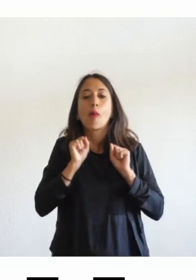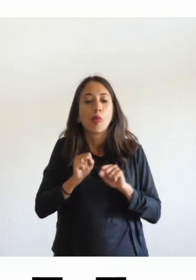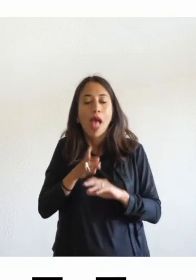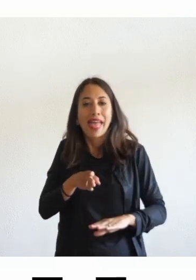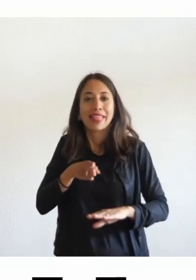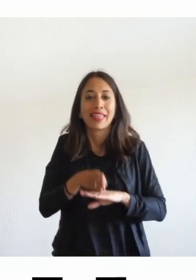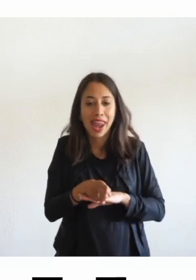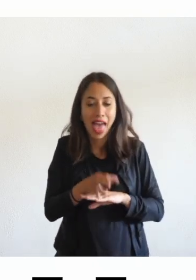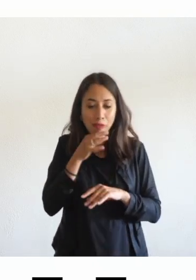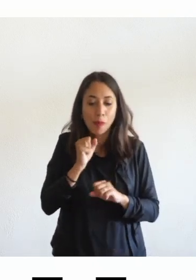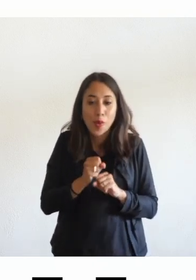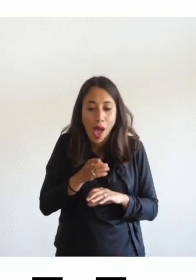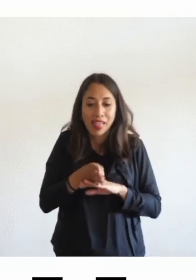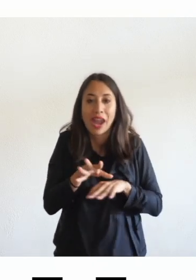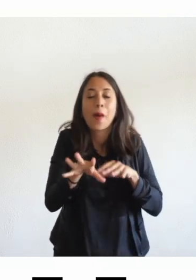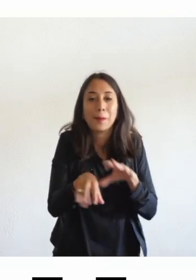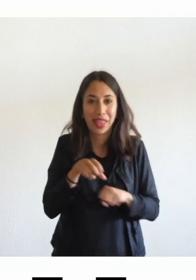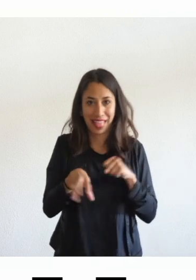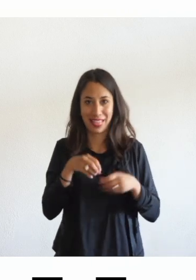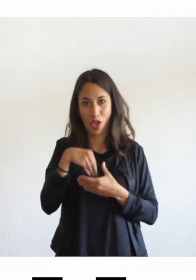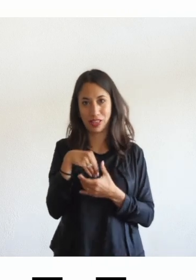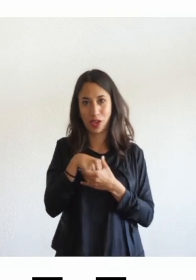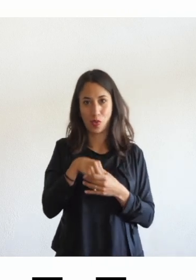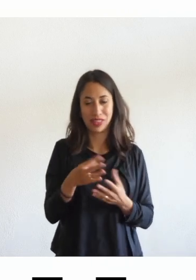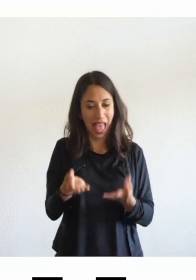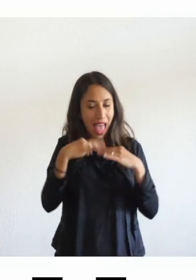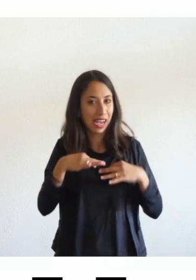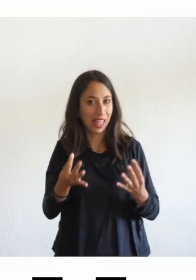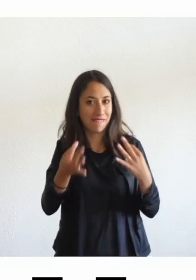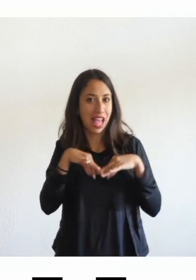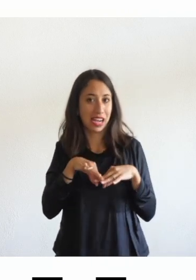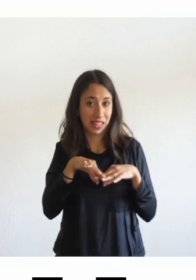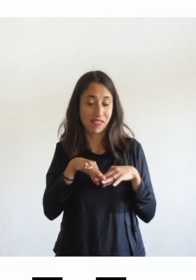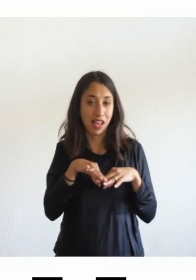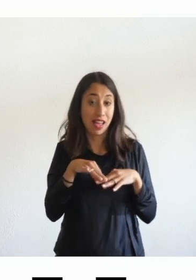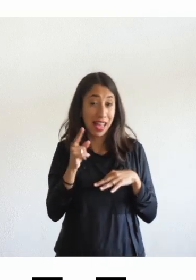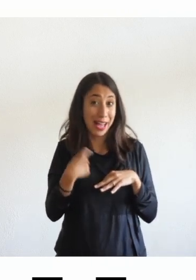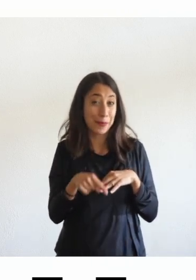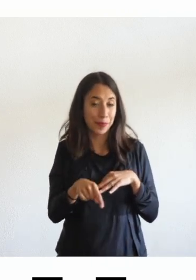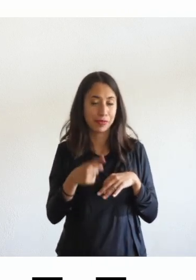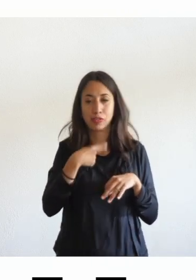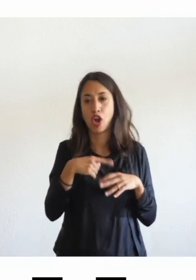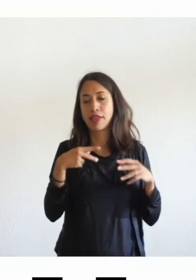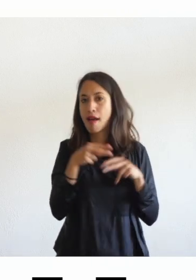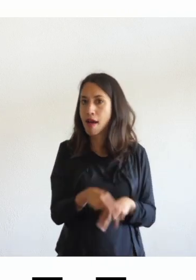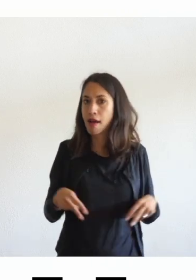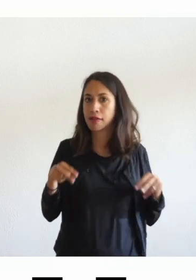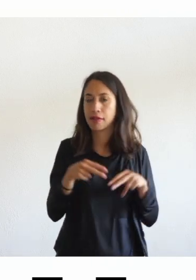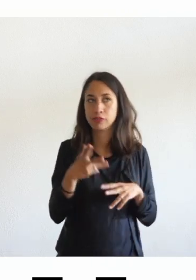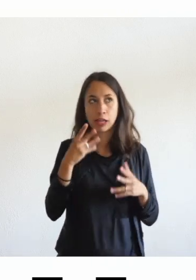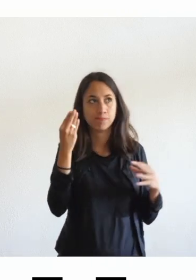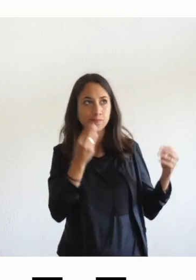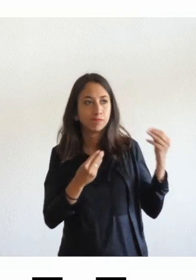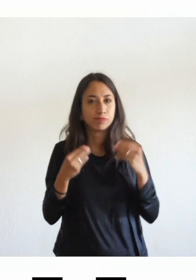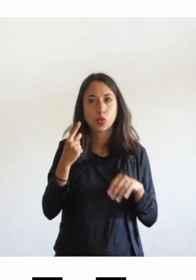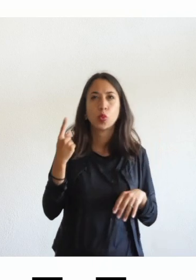accessibilità digitale l'accesso al contenuto digitale per tanti anni abbiamo fatto abbiamo pensato